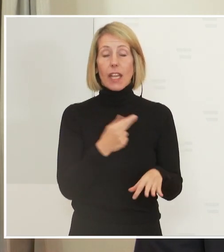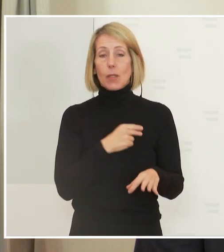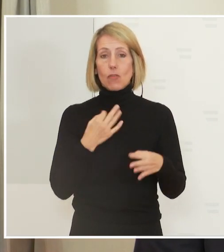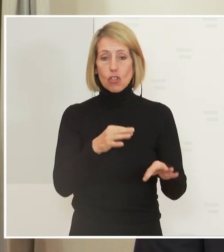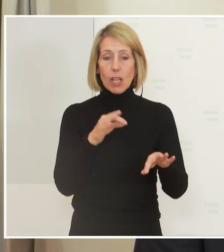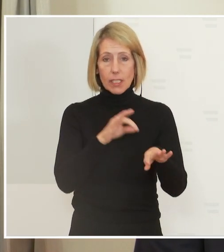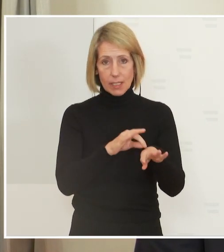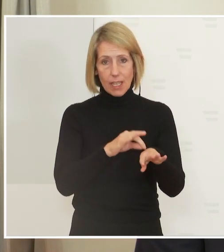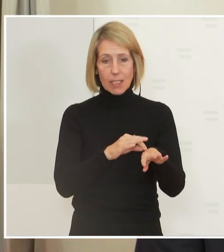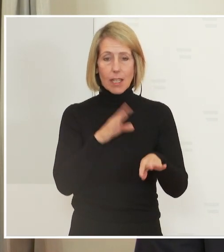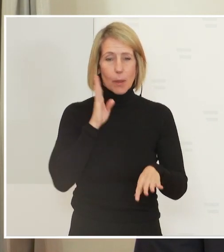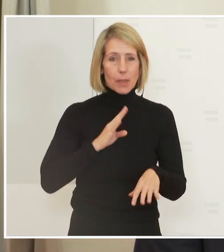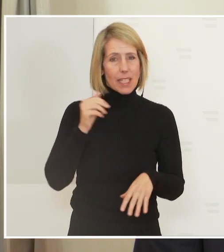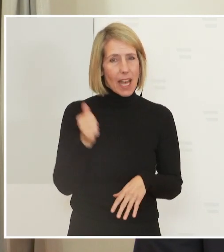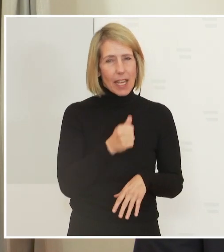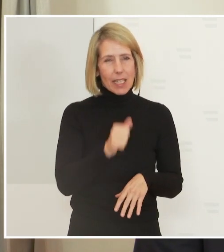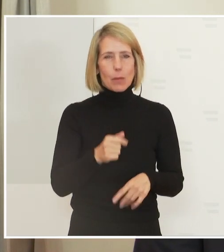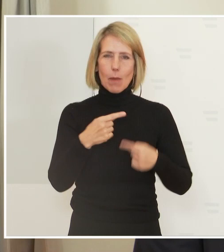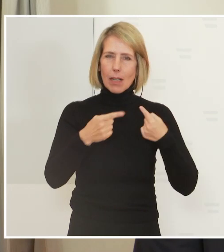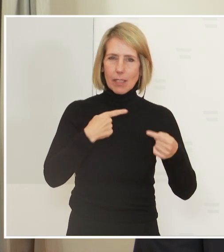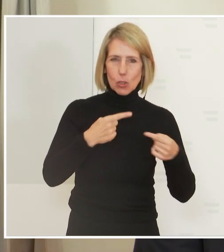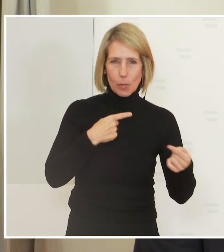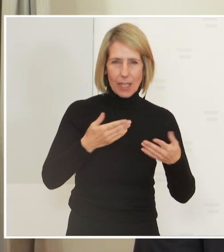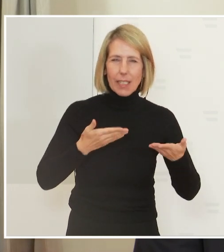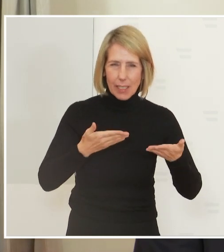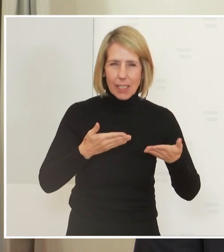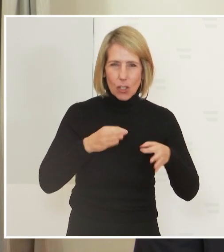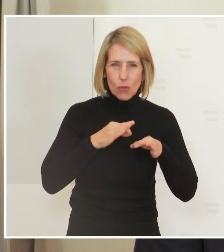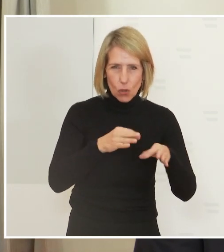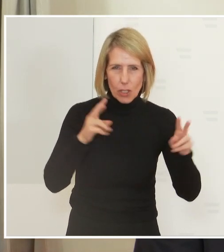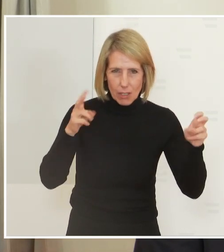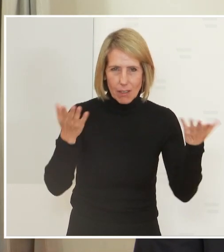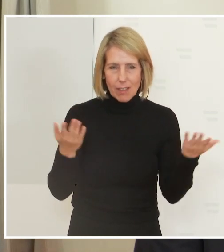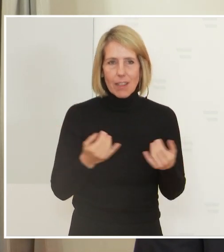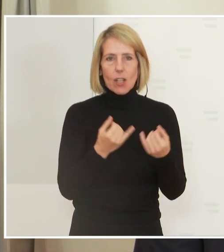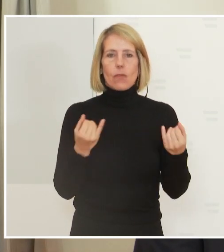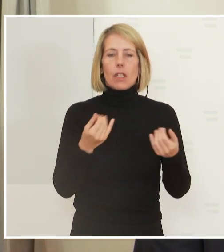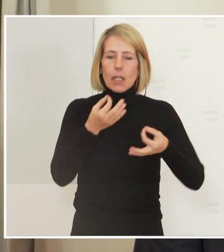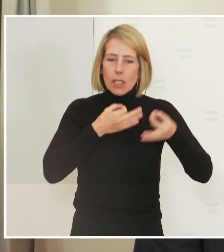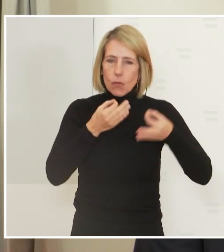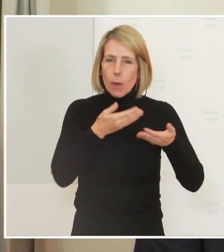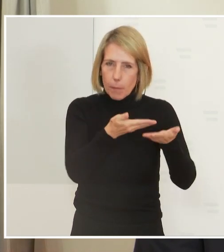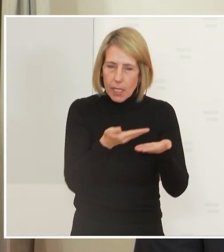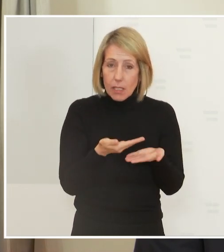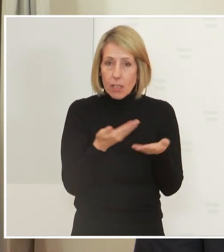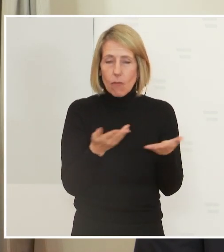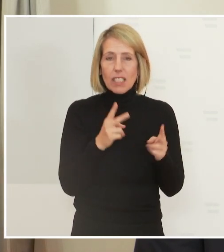und führen ein Gespräch, wo sie sich darüber informieren lassen, was die Impfung kann, wie sie